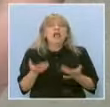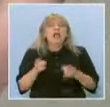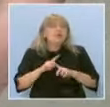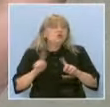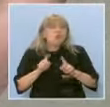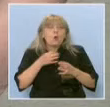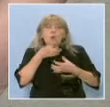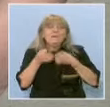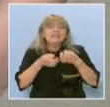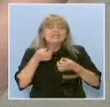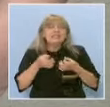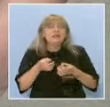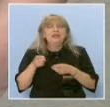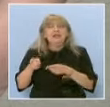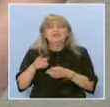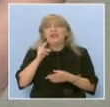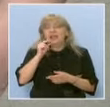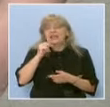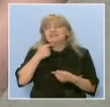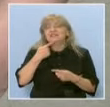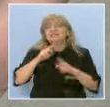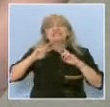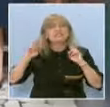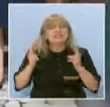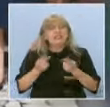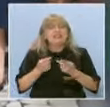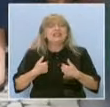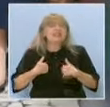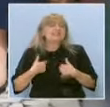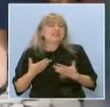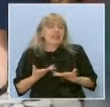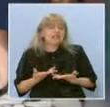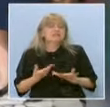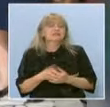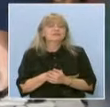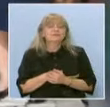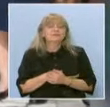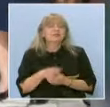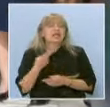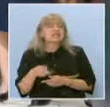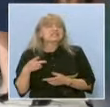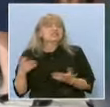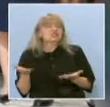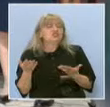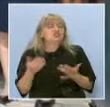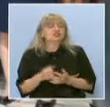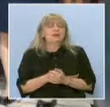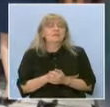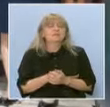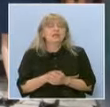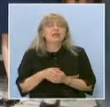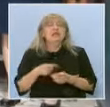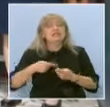необясними. И те ни казват не само за света, но ни казват и за нас разни неща. Защото